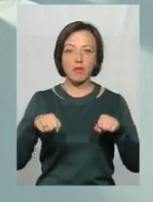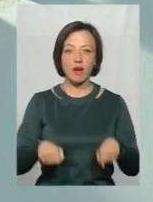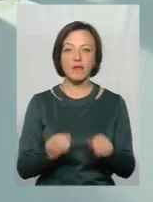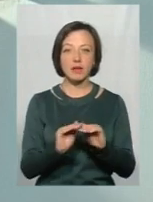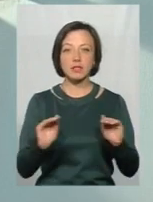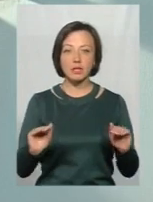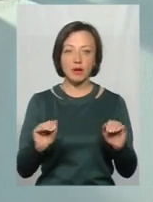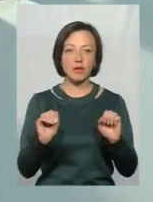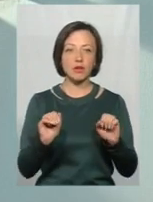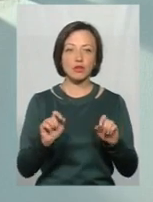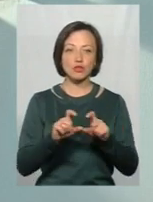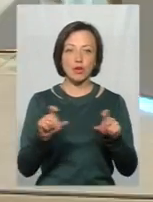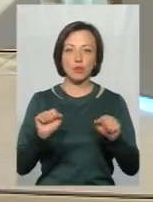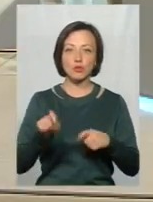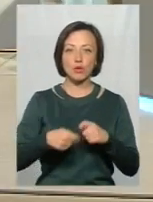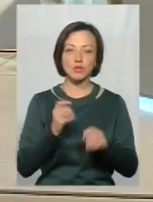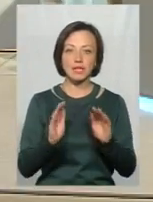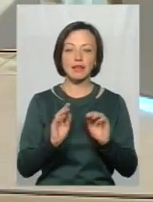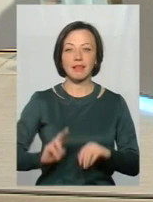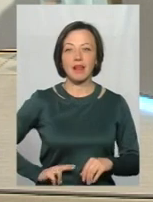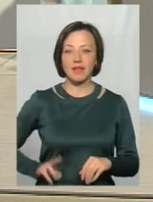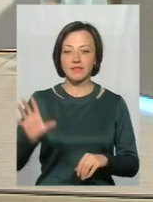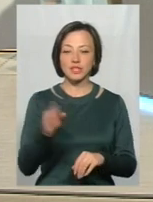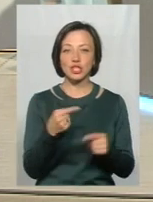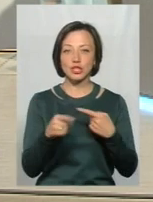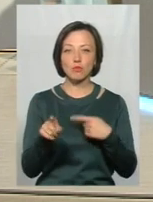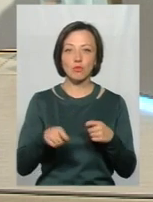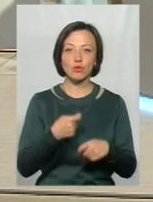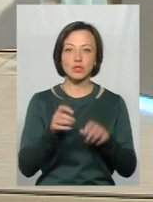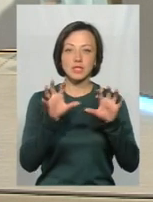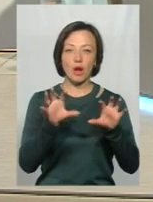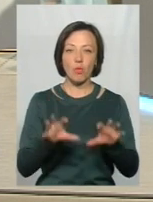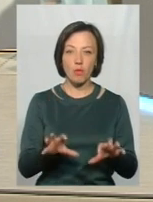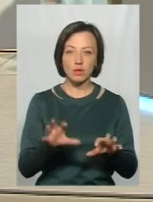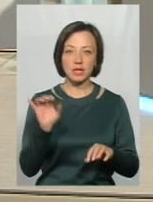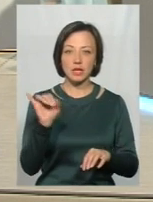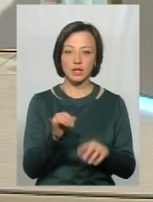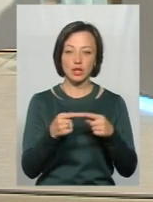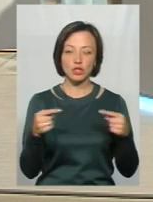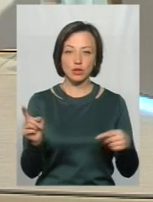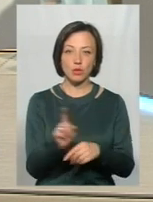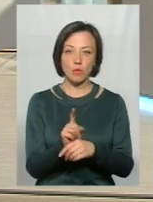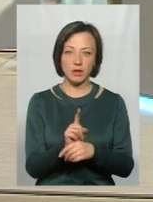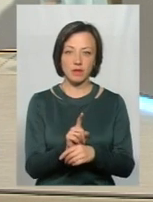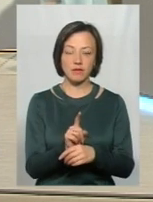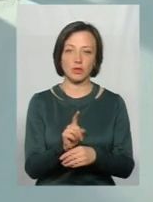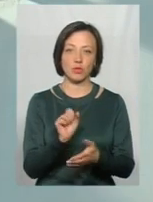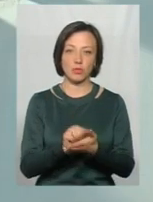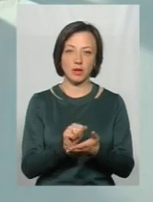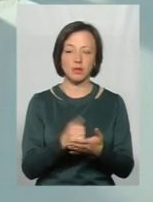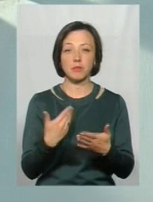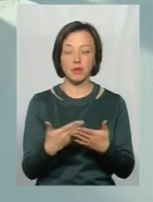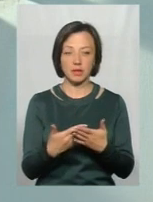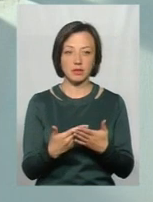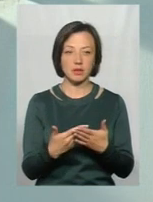може порушити тільки директор школи. Всі інші можуть порушувати закони і інші нормативно-правові акти. До